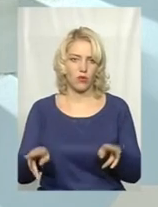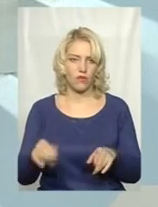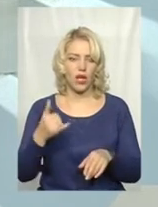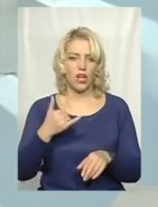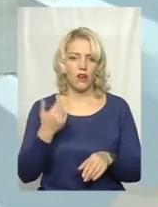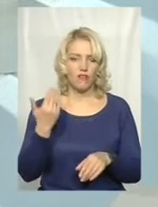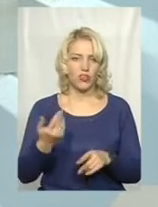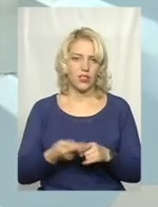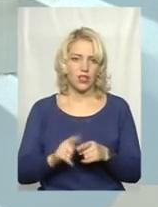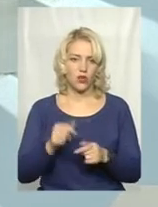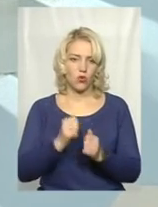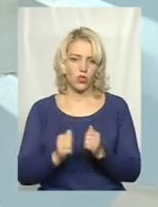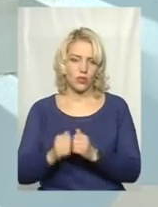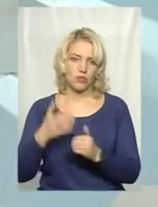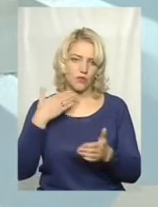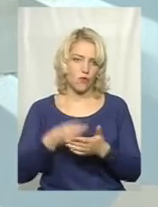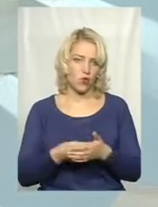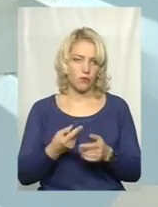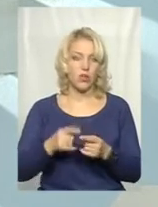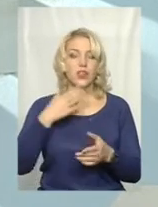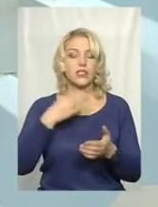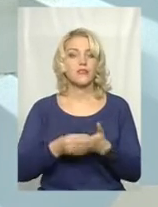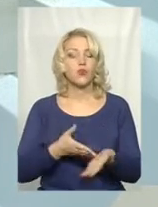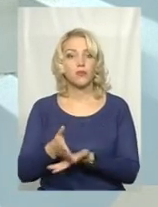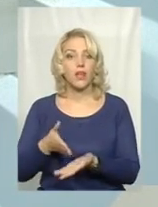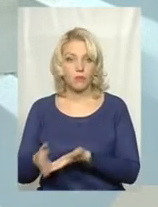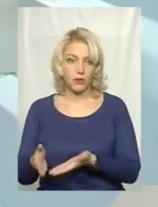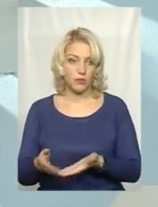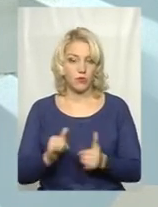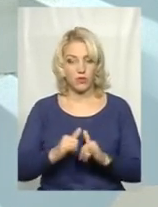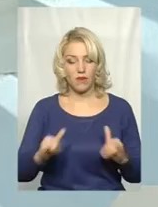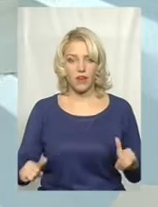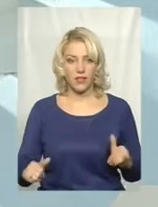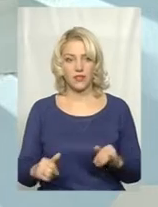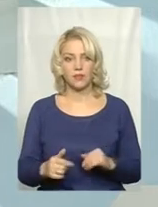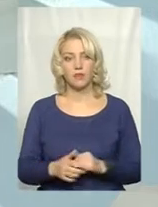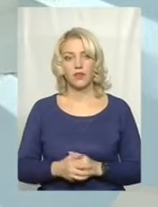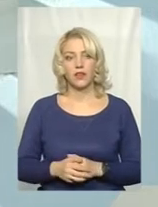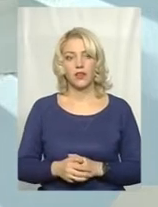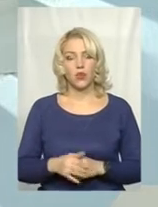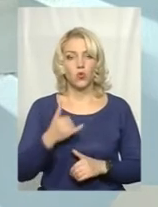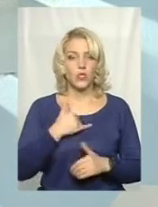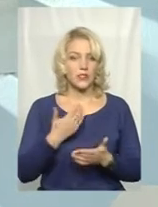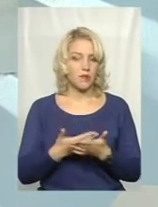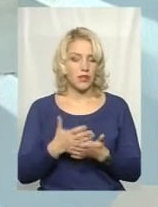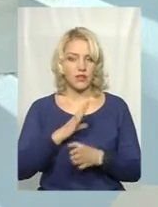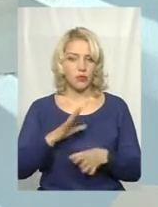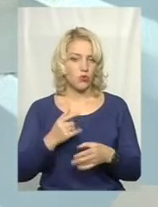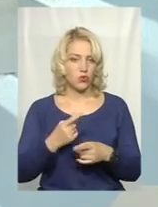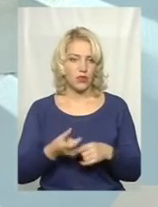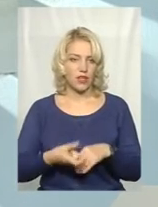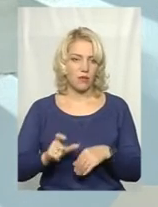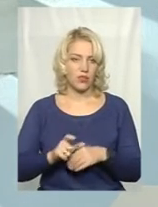Вони є, кожна по-своєму і за своїм напрямком розвивається. І, ну, нас, наприклад, було найбільше